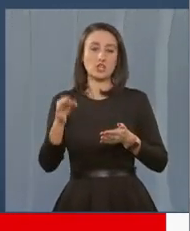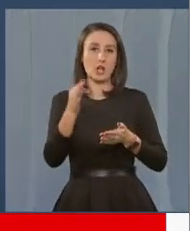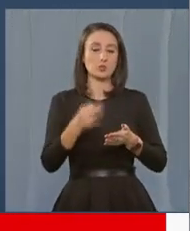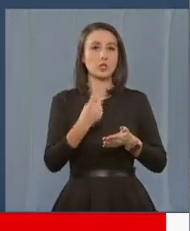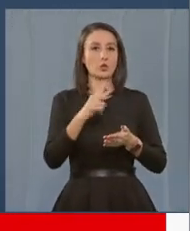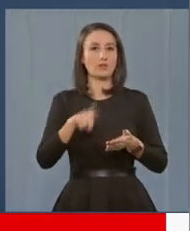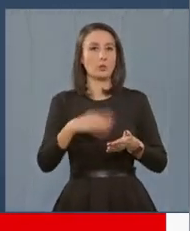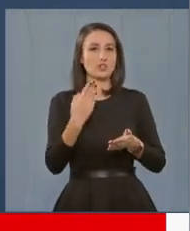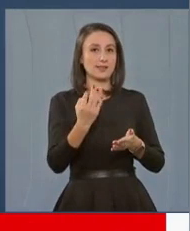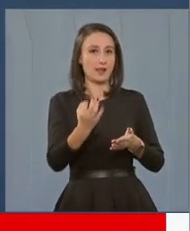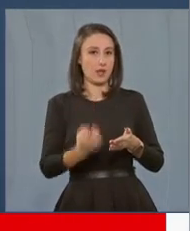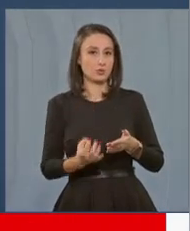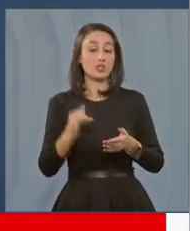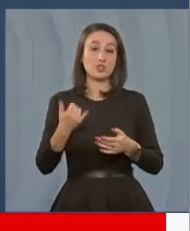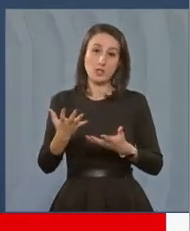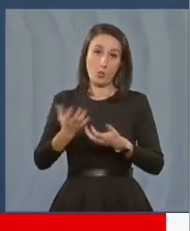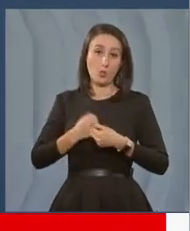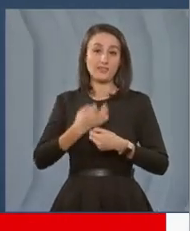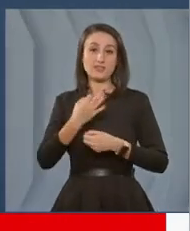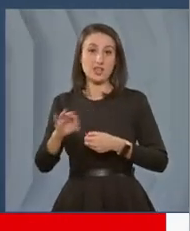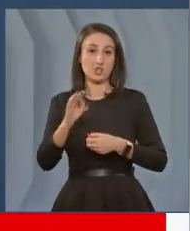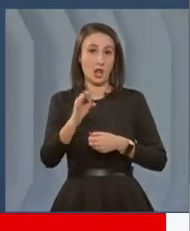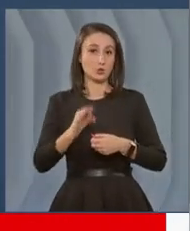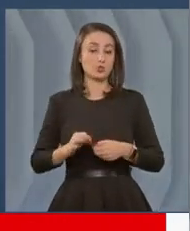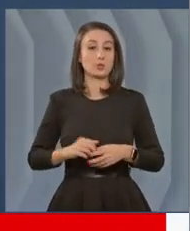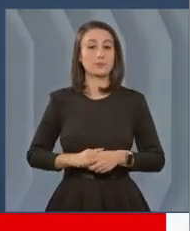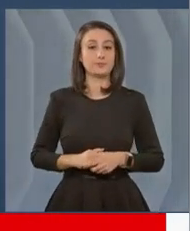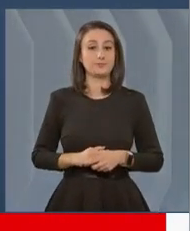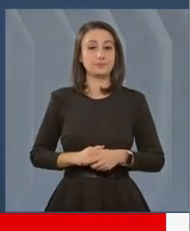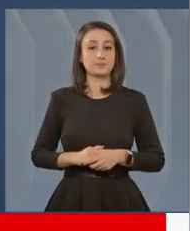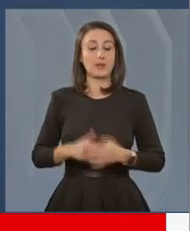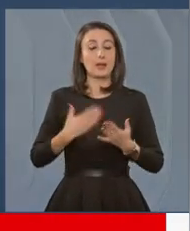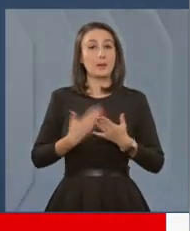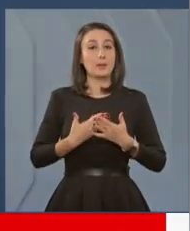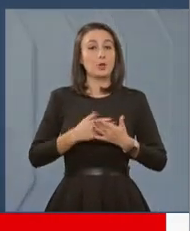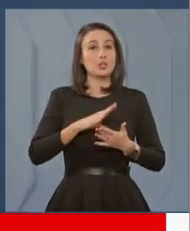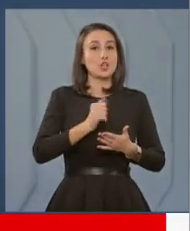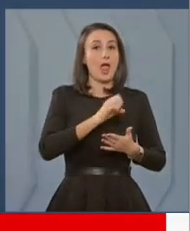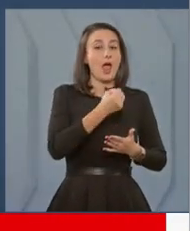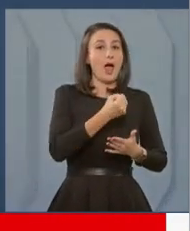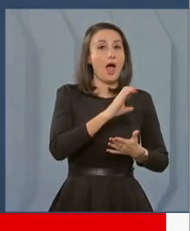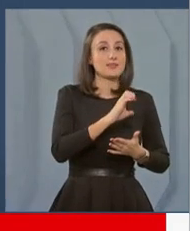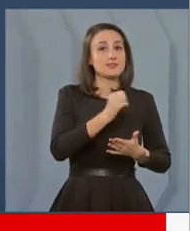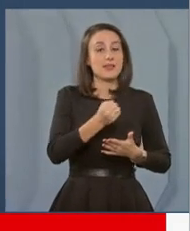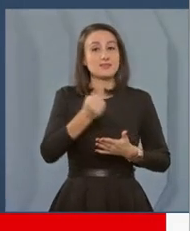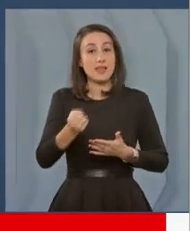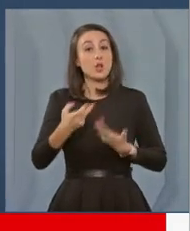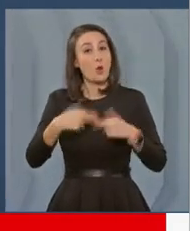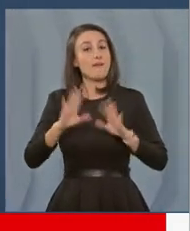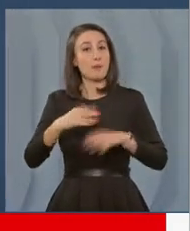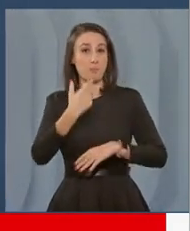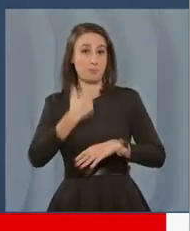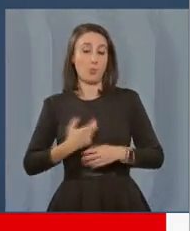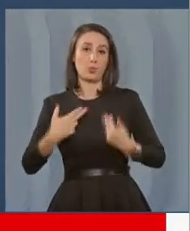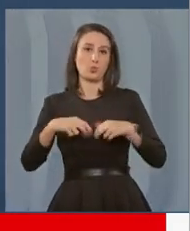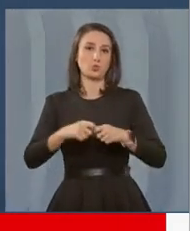2,6% și ni s-au luat 10% pentru CSS, în condițiile în care noi avem propriul